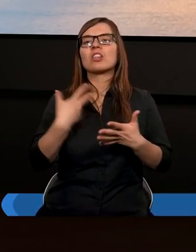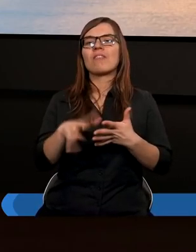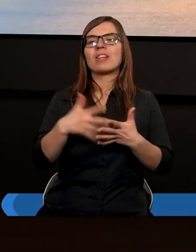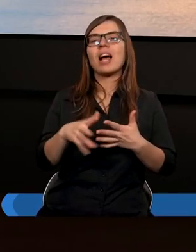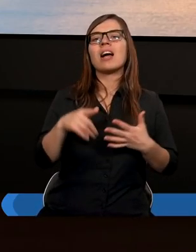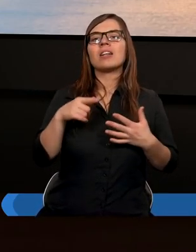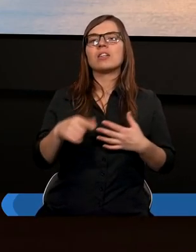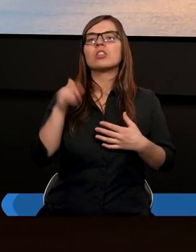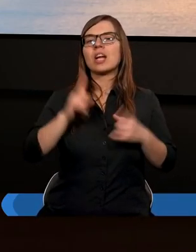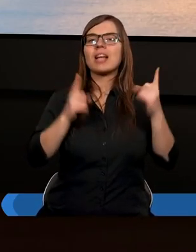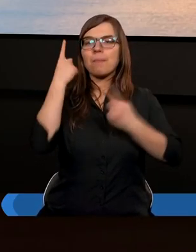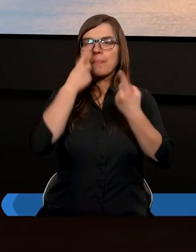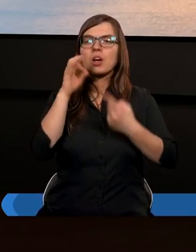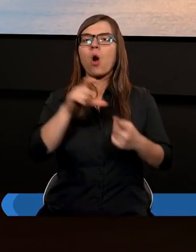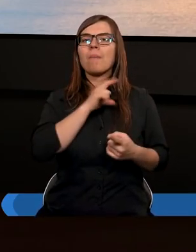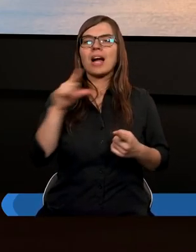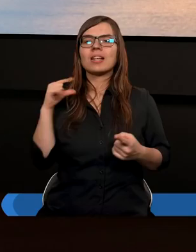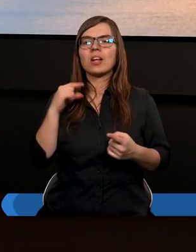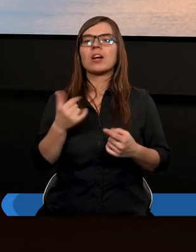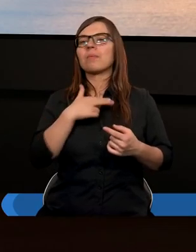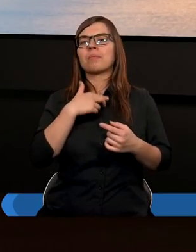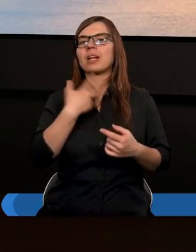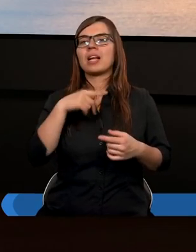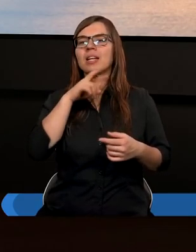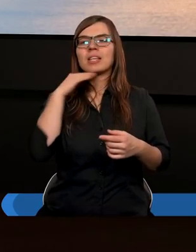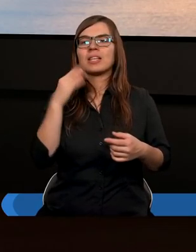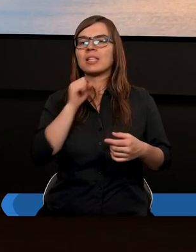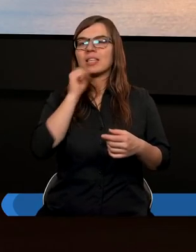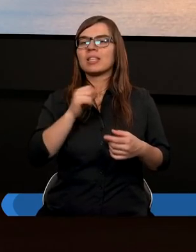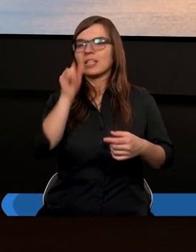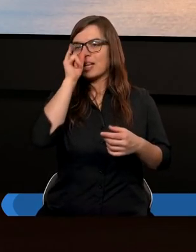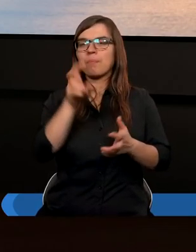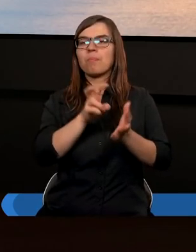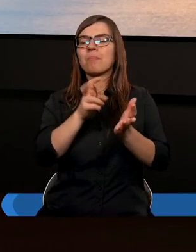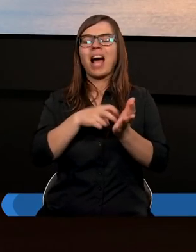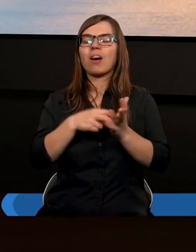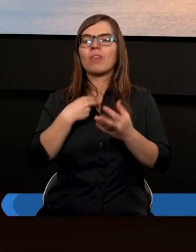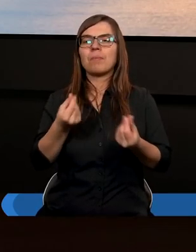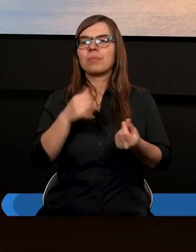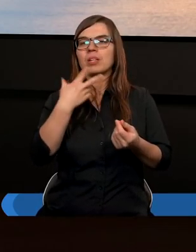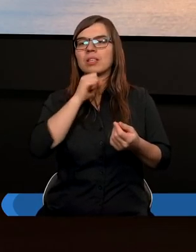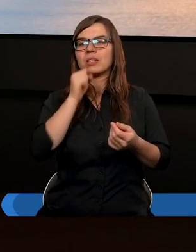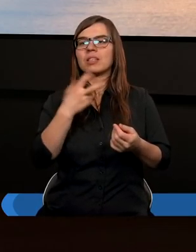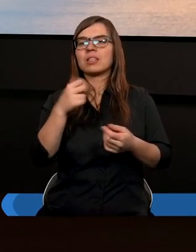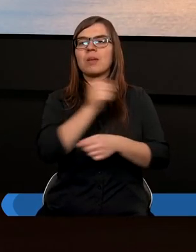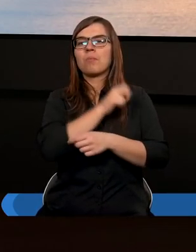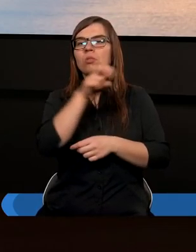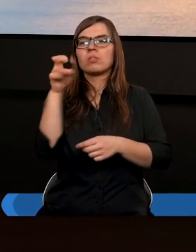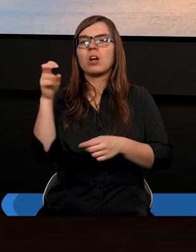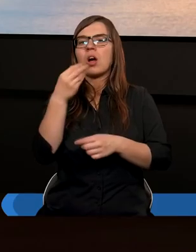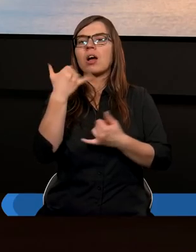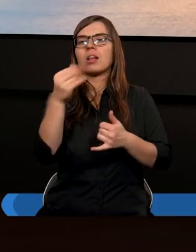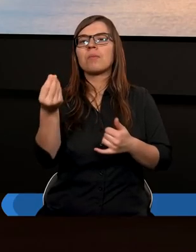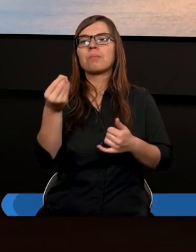Tak samo myślę o pastorach. Mnie nigdy nie brakowało, to mogę szczerze powiedzieć, nigdy nie pożyczałem od nikogo